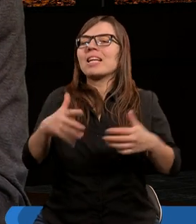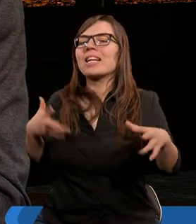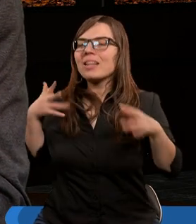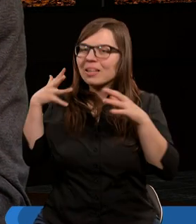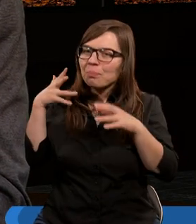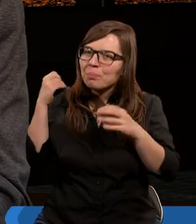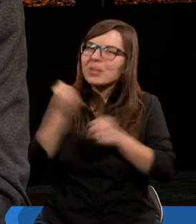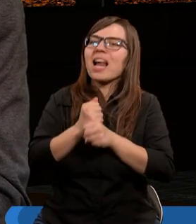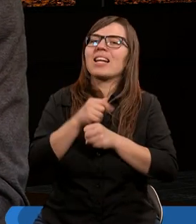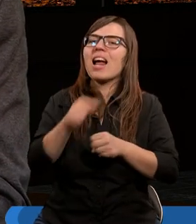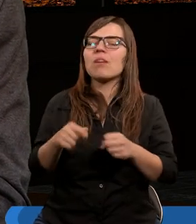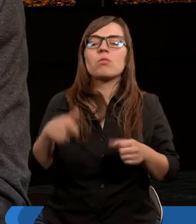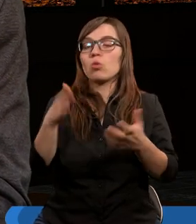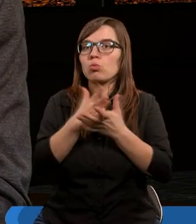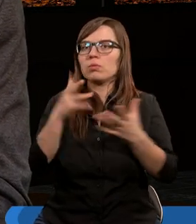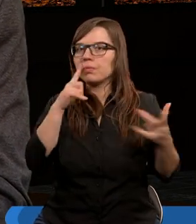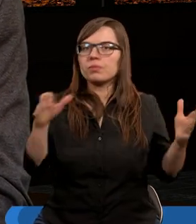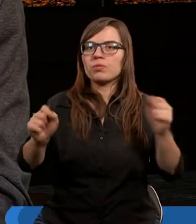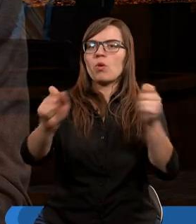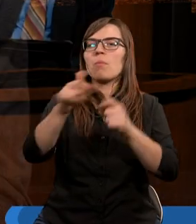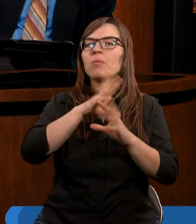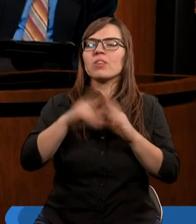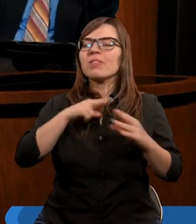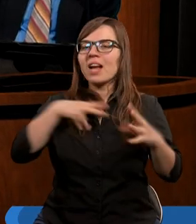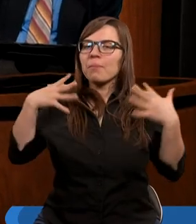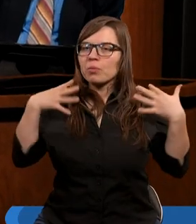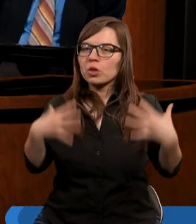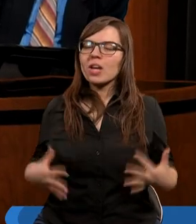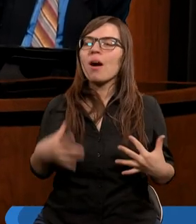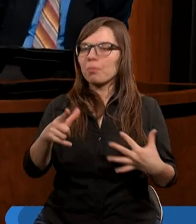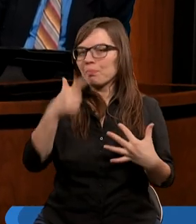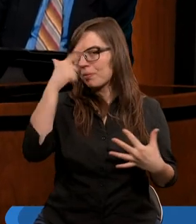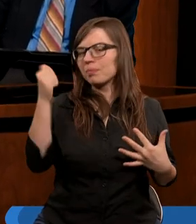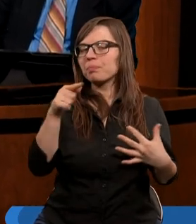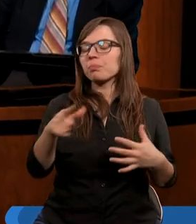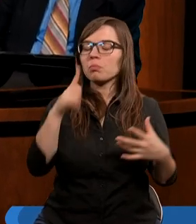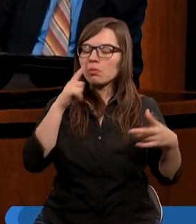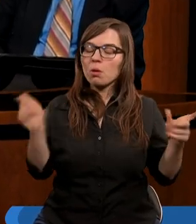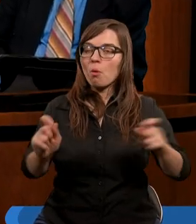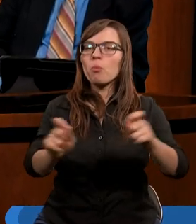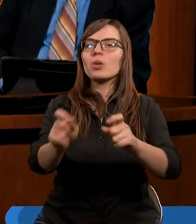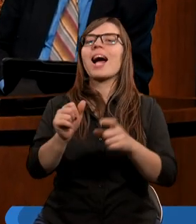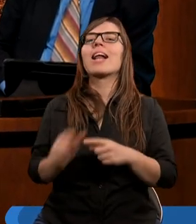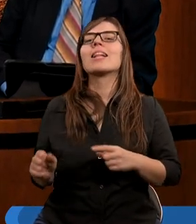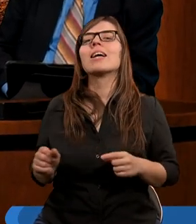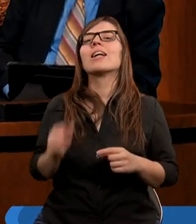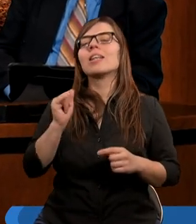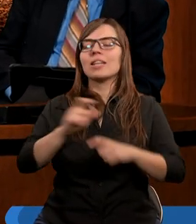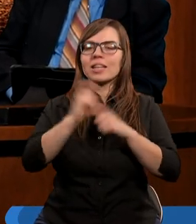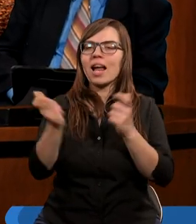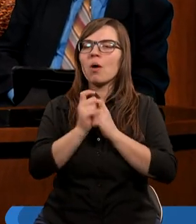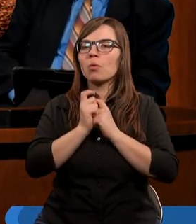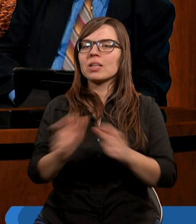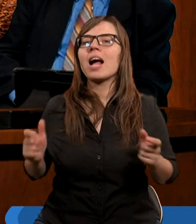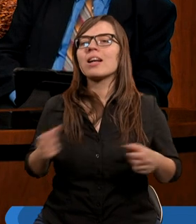zaprzestaniemy, to od razu to ciało się odzywa. To ciało jest, pamiętajmy, pobudzane i cały